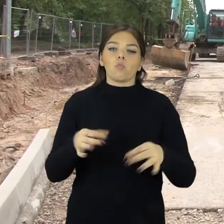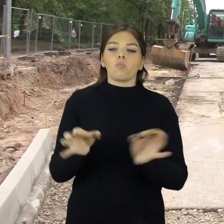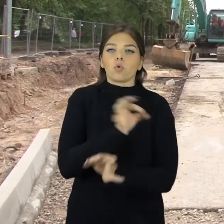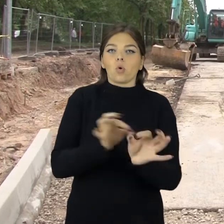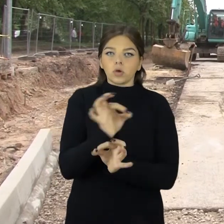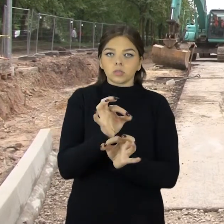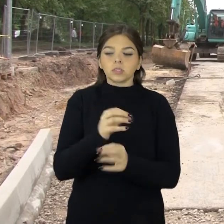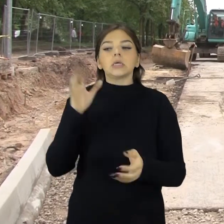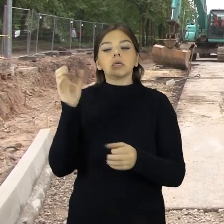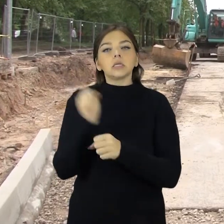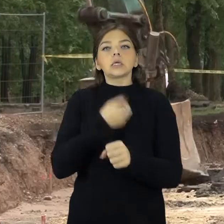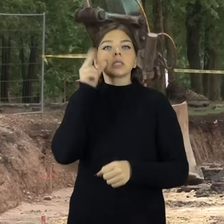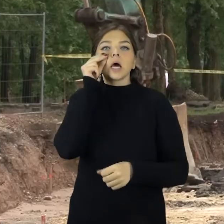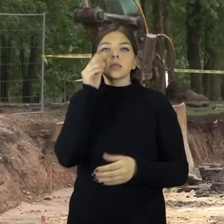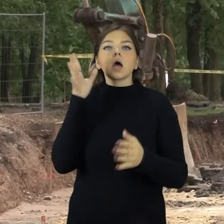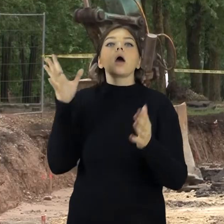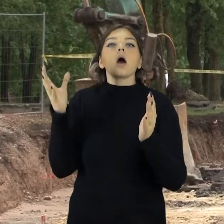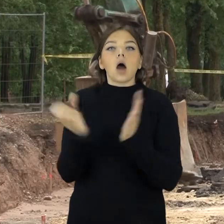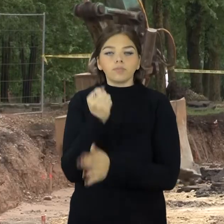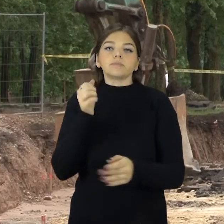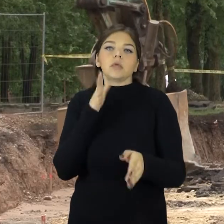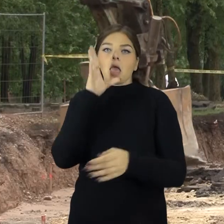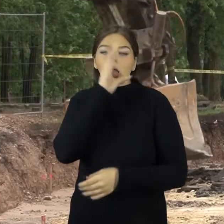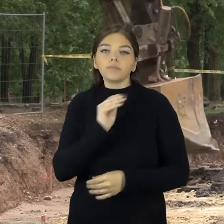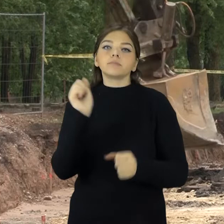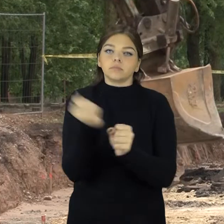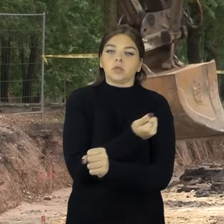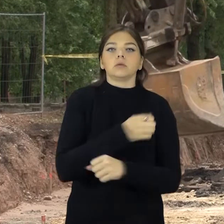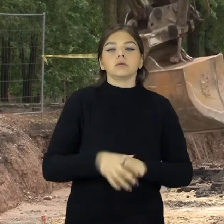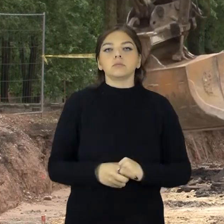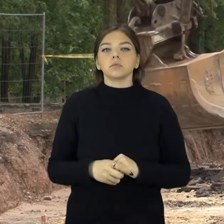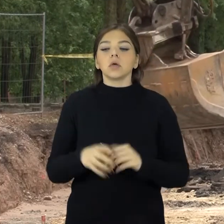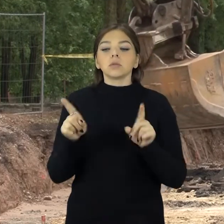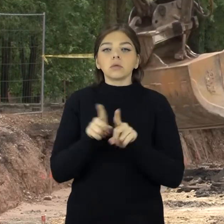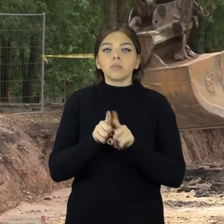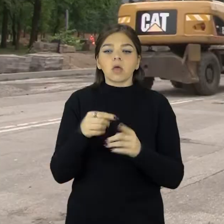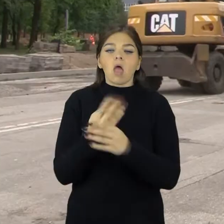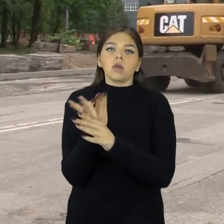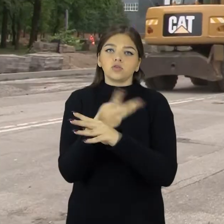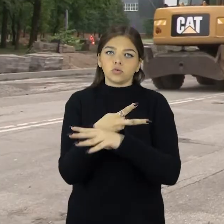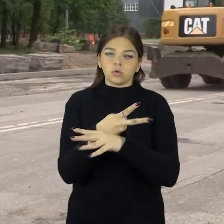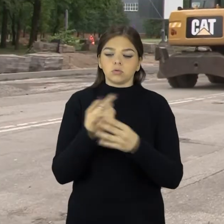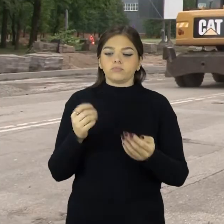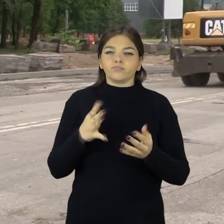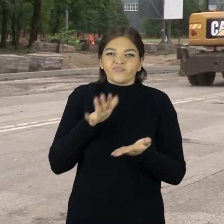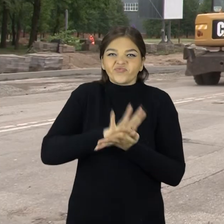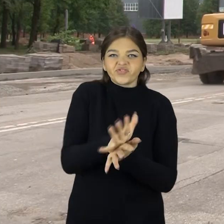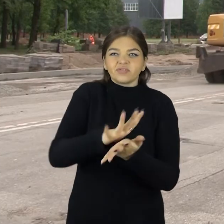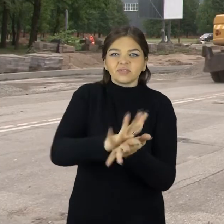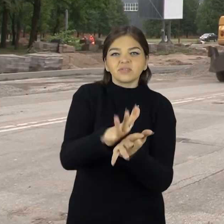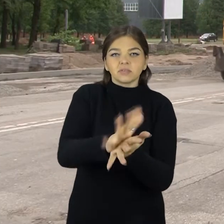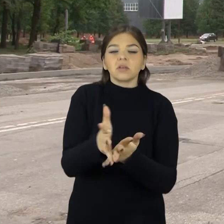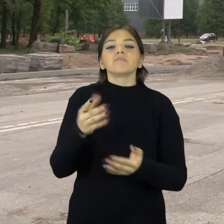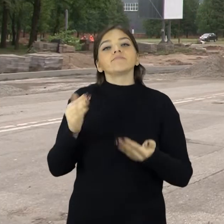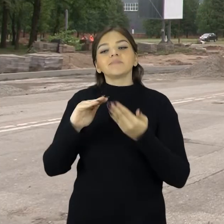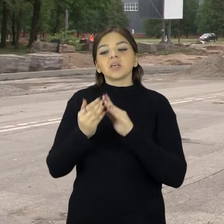projektas, rangovas jį turi atlikti laiku, kitaip jam bus baudos. Šiauliečiai taip pat nerėmaujo, darbininko mašinos draško žiukus, bet miesto valdžia tik